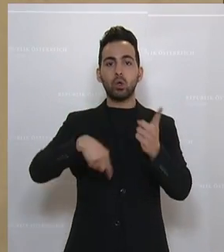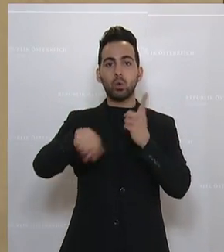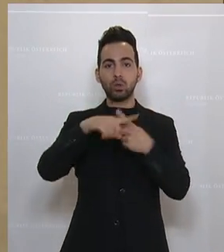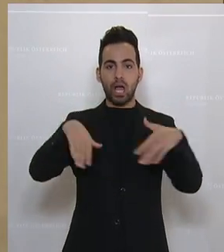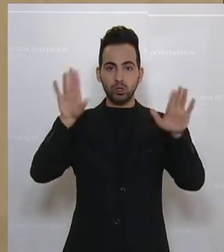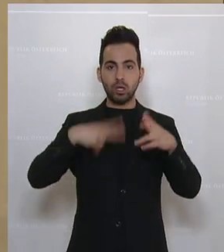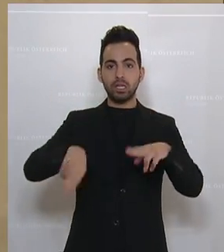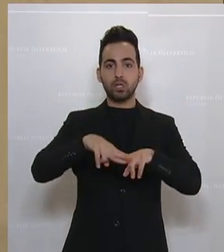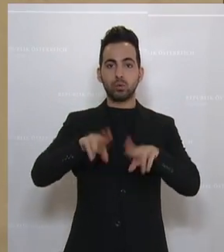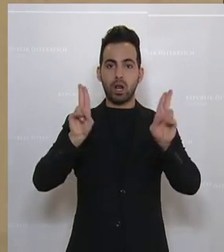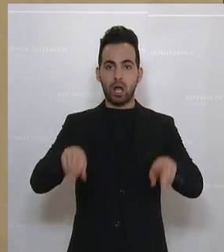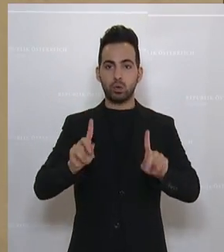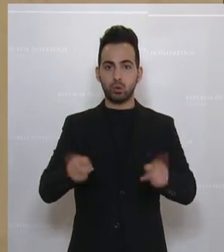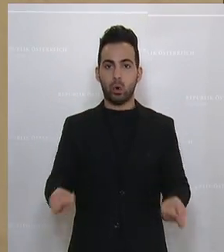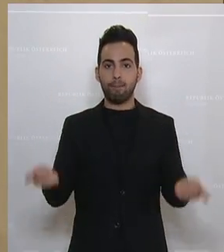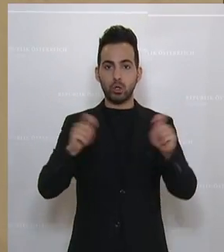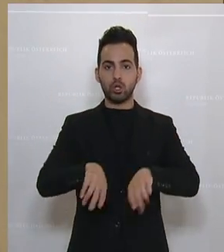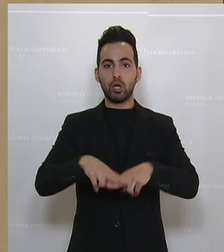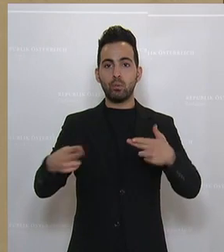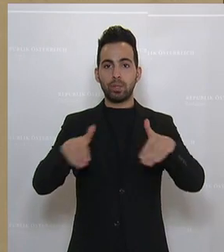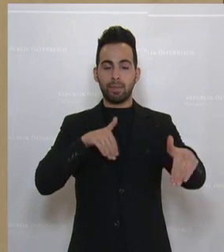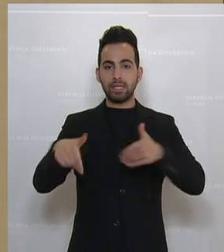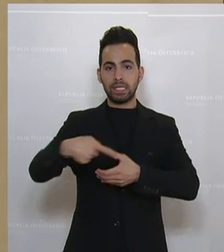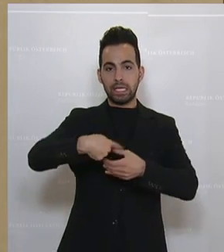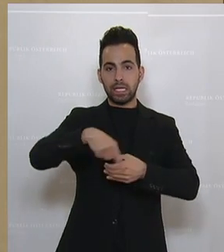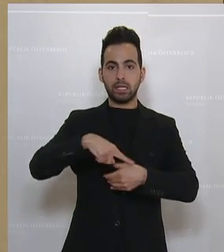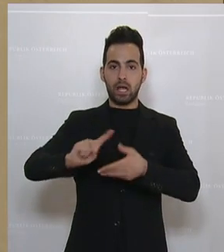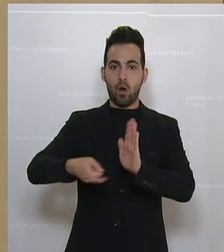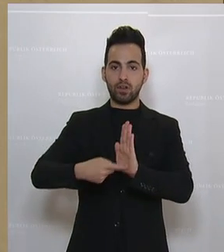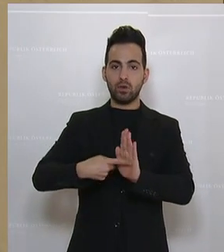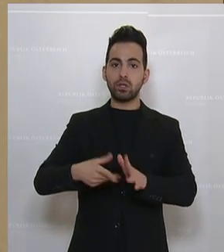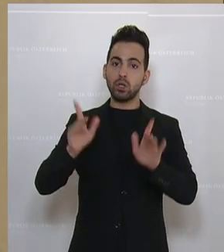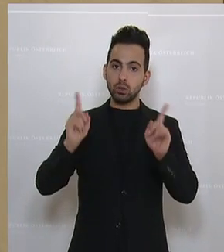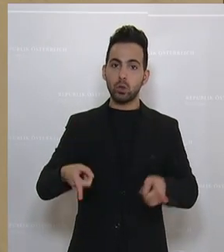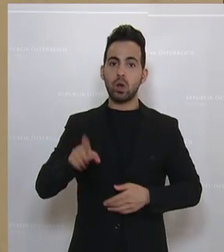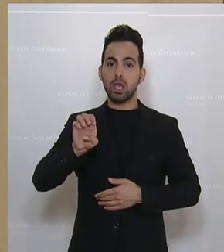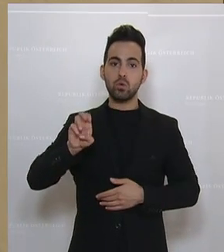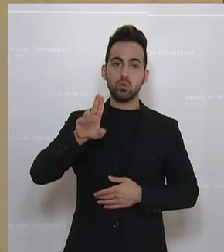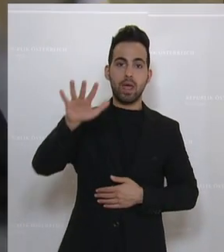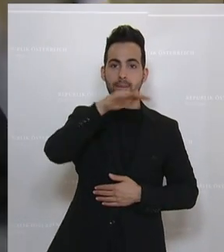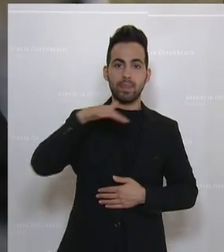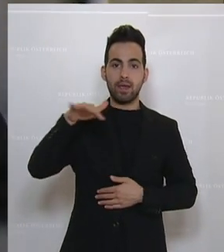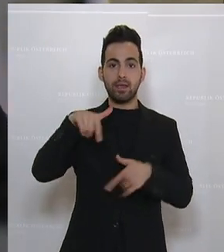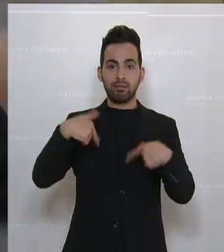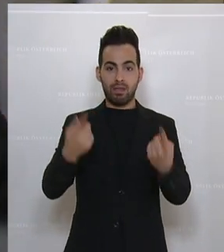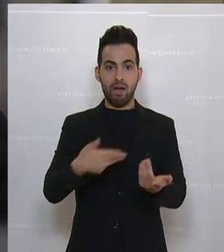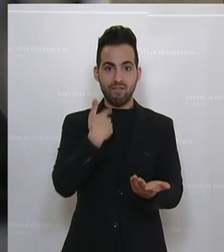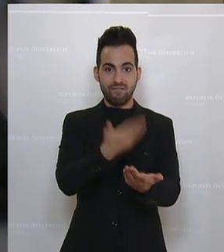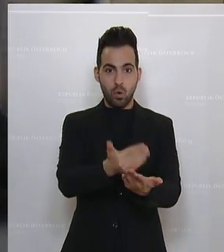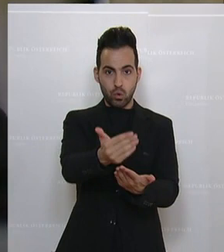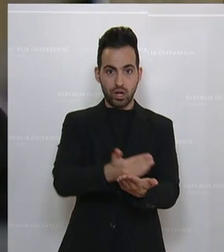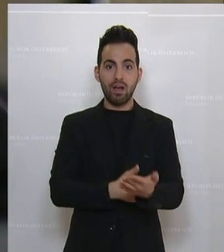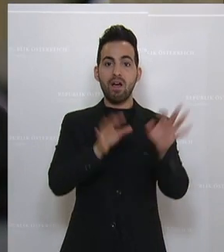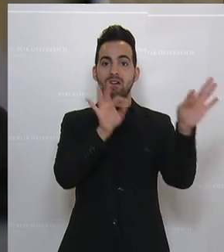Asyl. Der Nationalrat wolle beschließen, der Bundesminister für Inneres wird aufgefordert, sich auf europäischer Ebene gegen den gegenständlichen Vorschlag